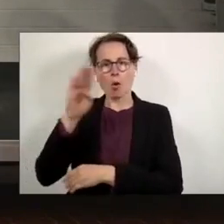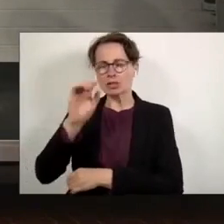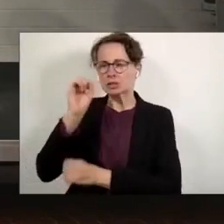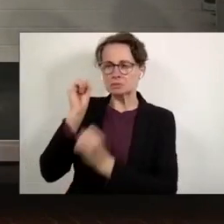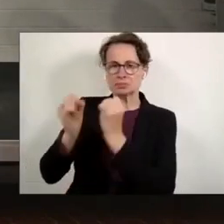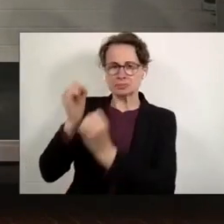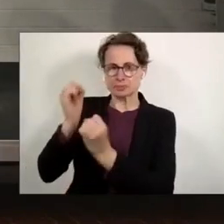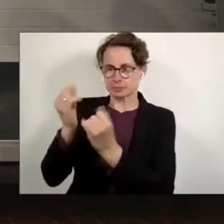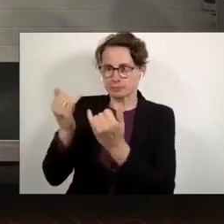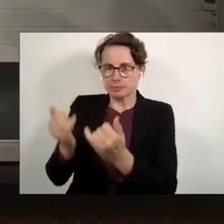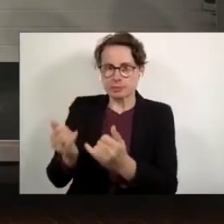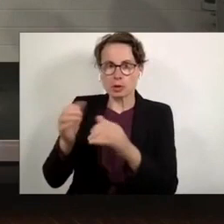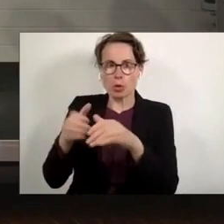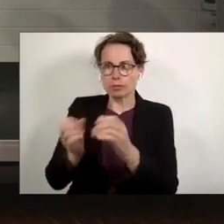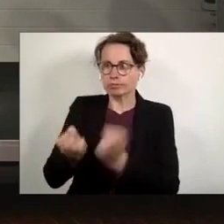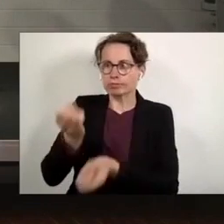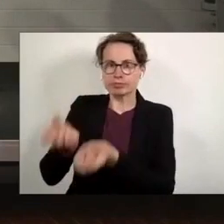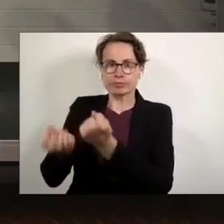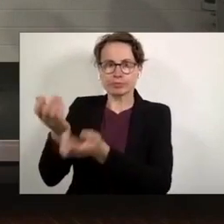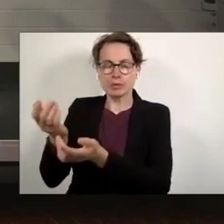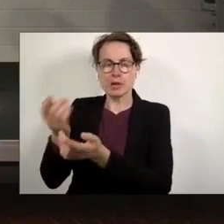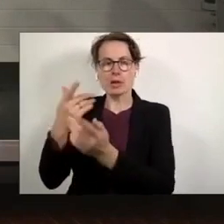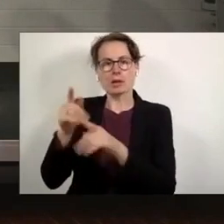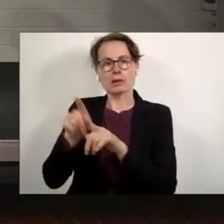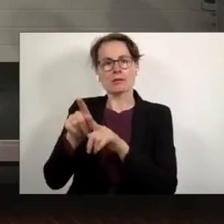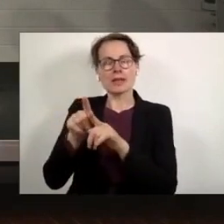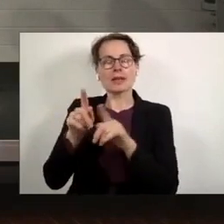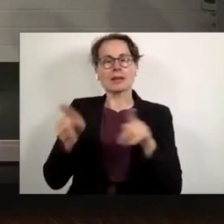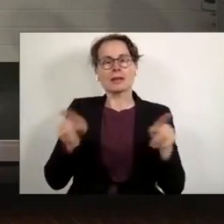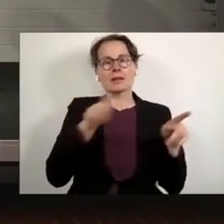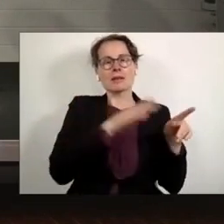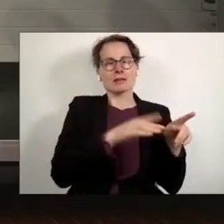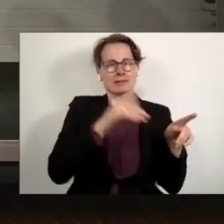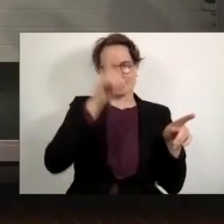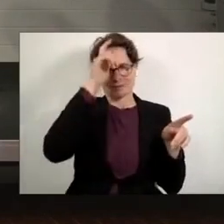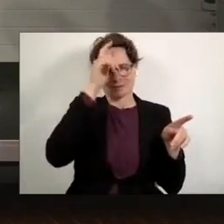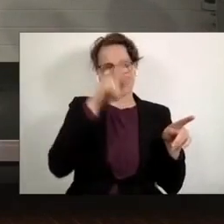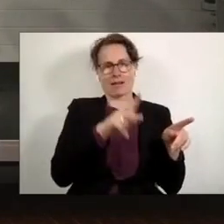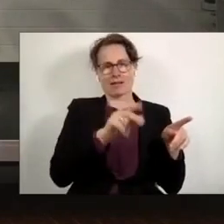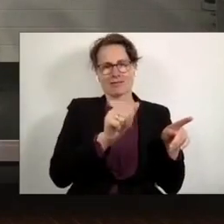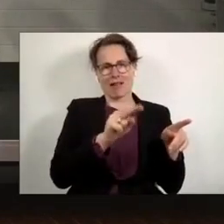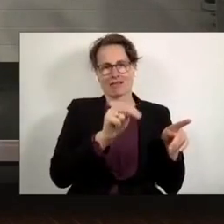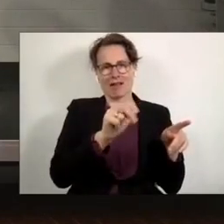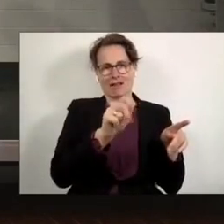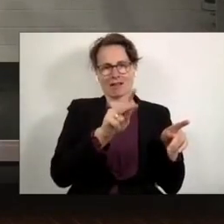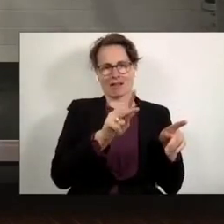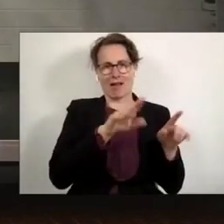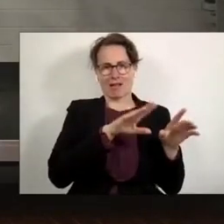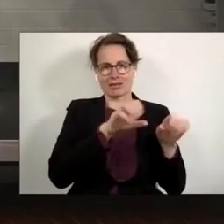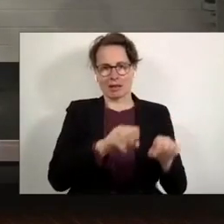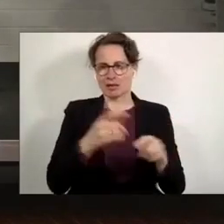Initiativen, die ich so ein bisschen mit Kanakatak vergleiche. Ich mache jetzt Ostpride, aber nicht auf rechts.